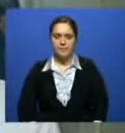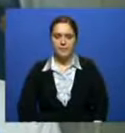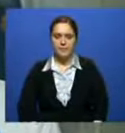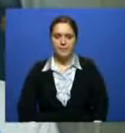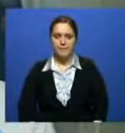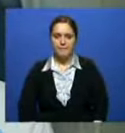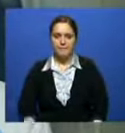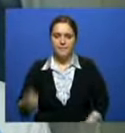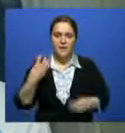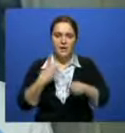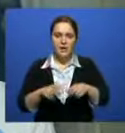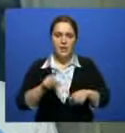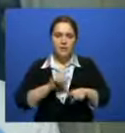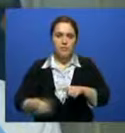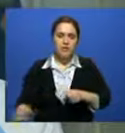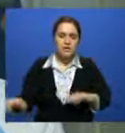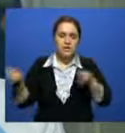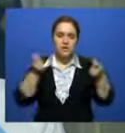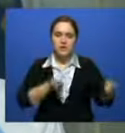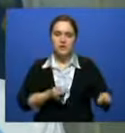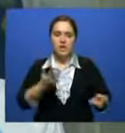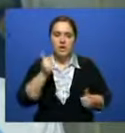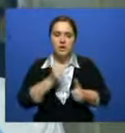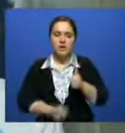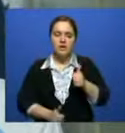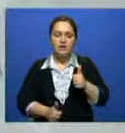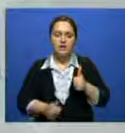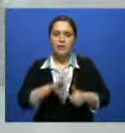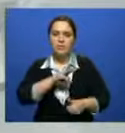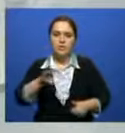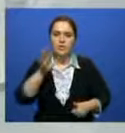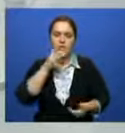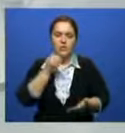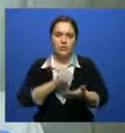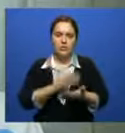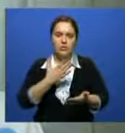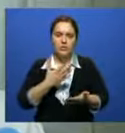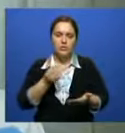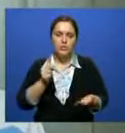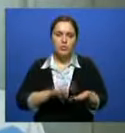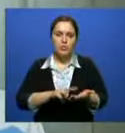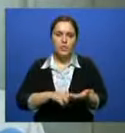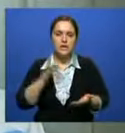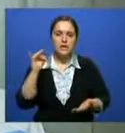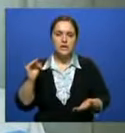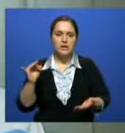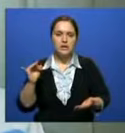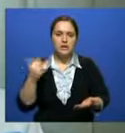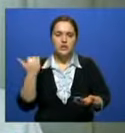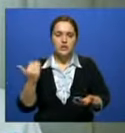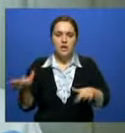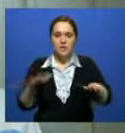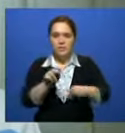раны, то, что его доставили так быстро, конечно, каждая минута, время дорогого стоило для него. Сейчас проводятся реанимационные